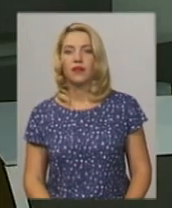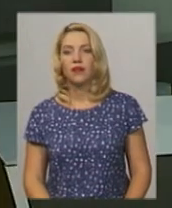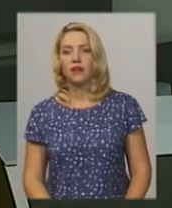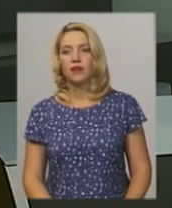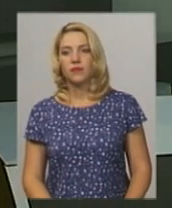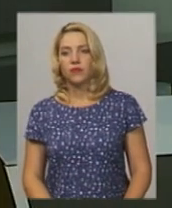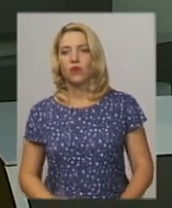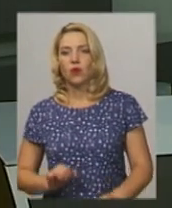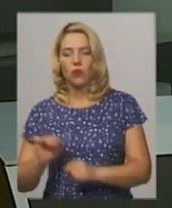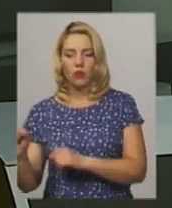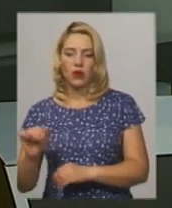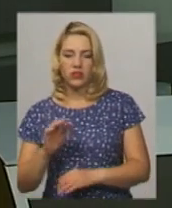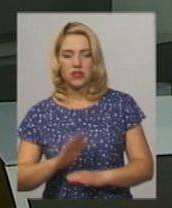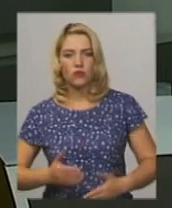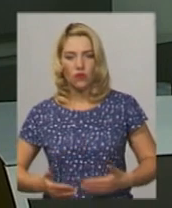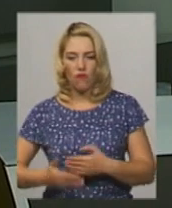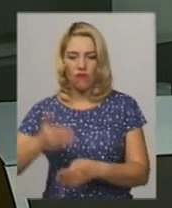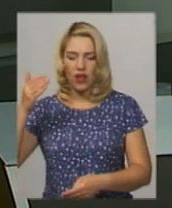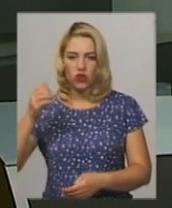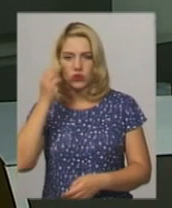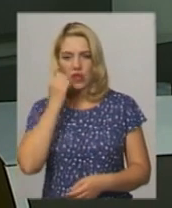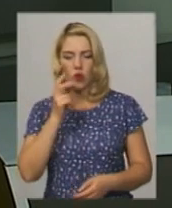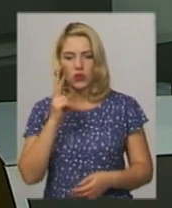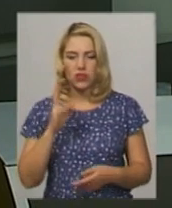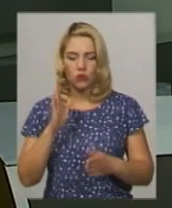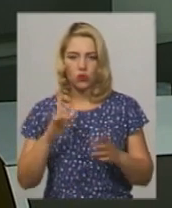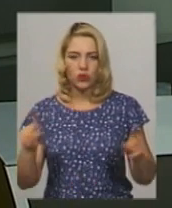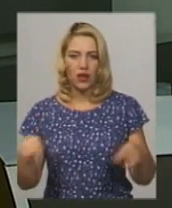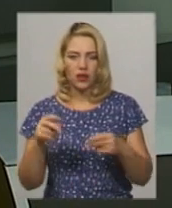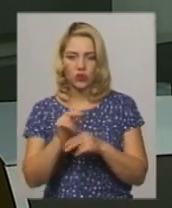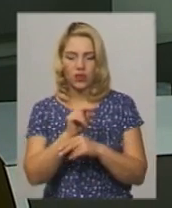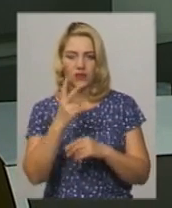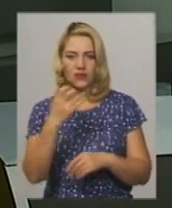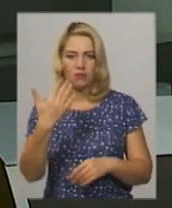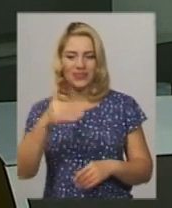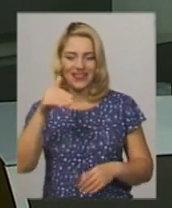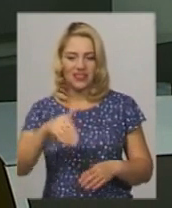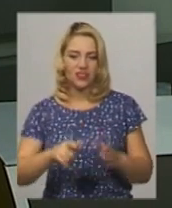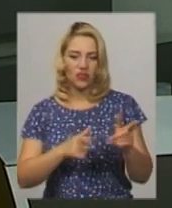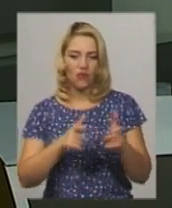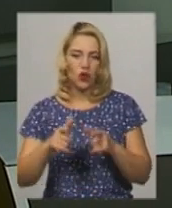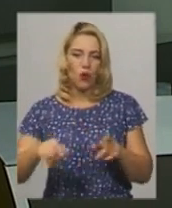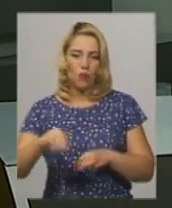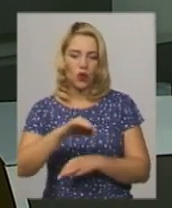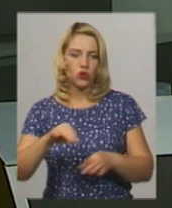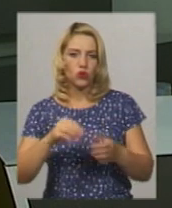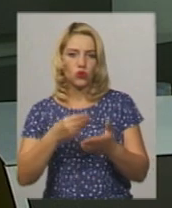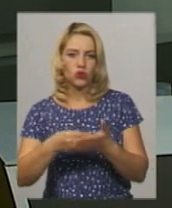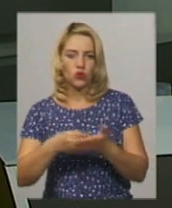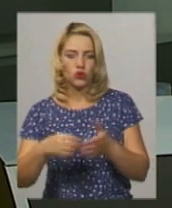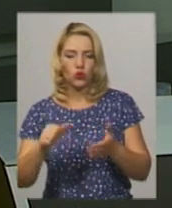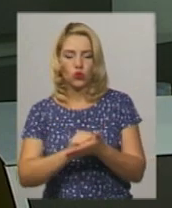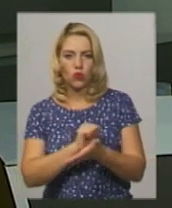Оборонну вежу Старокостянтинові реконструюють. За 250 тисяч гривень виготовили проєктну кошторисну документацію на